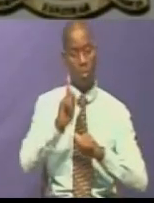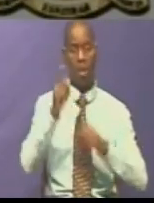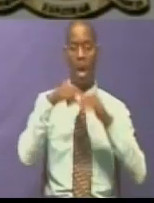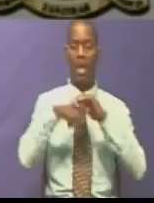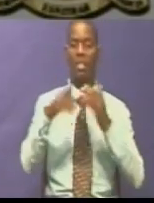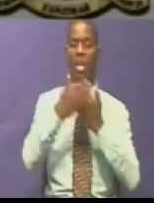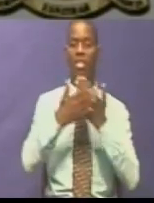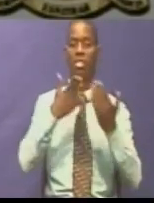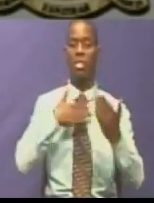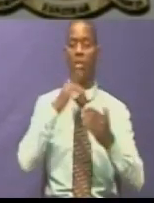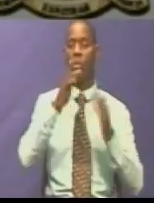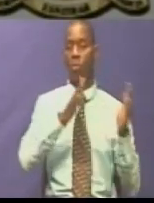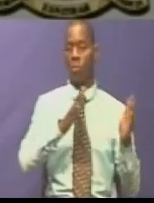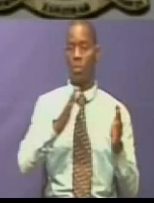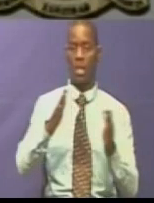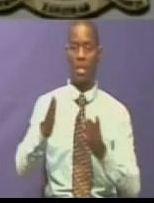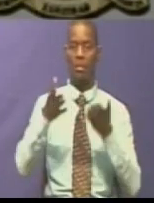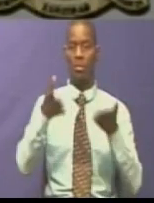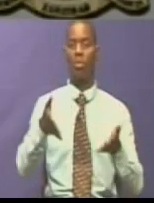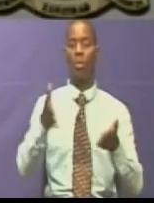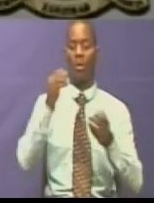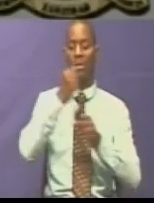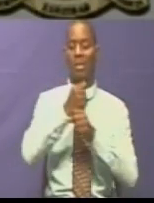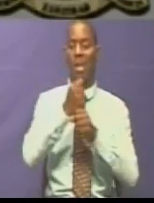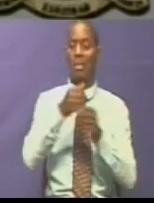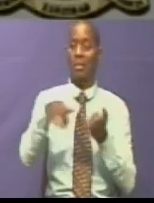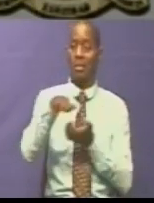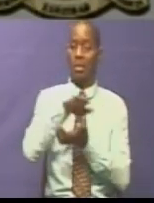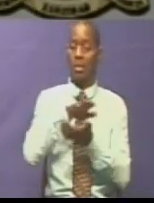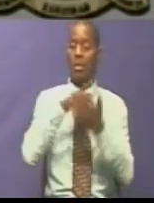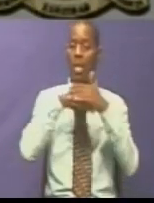utaratibu huu shuguli zote za dini ya kislam